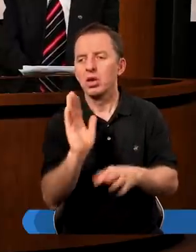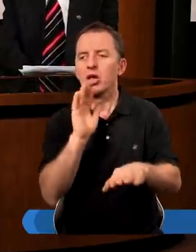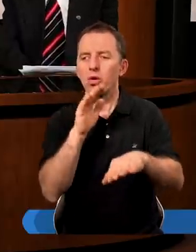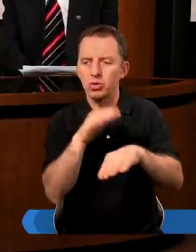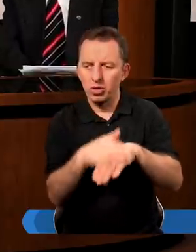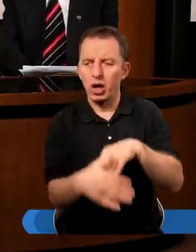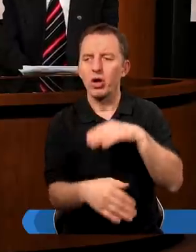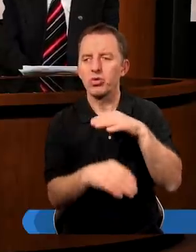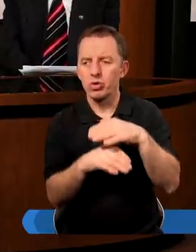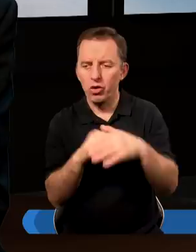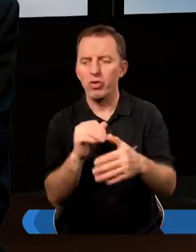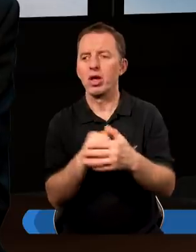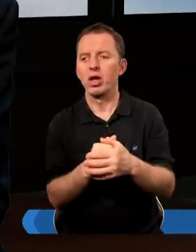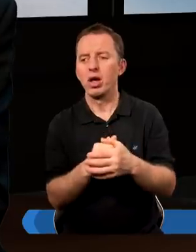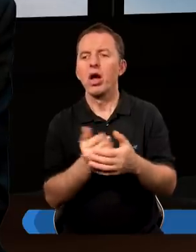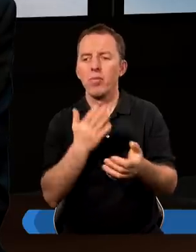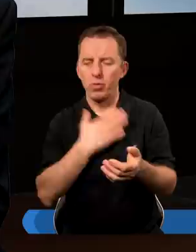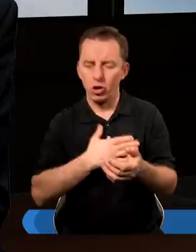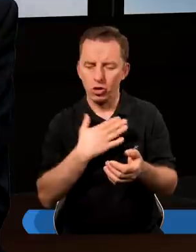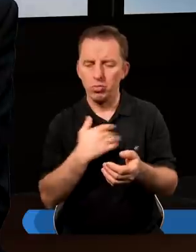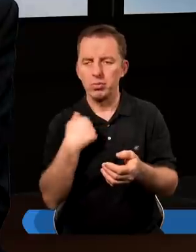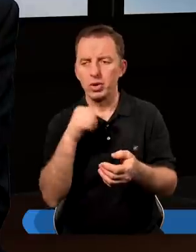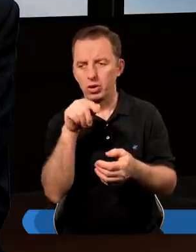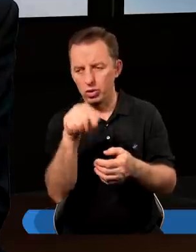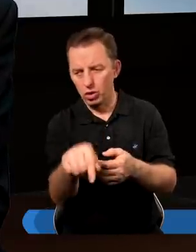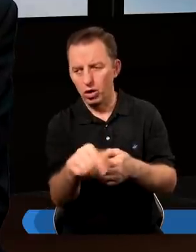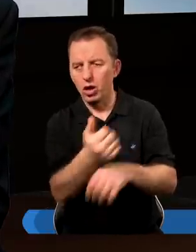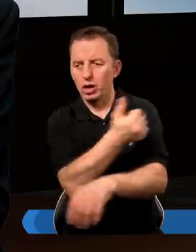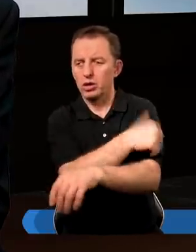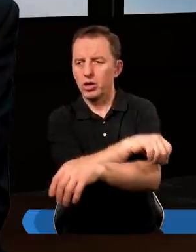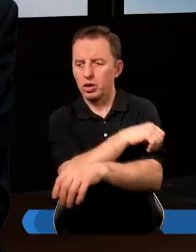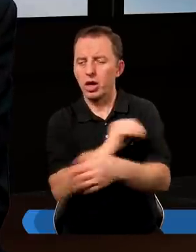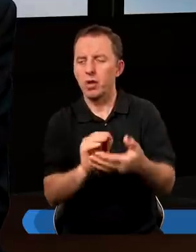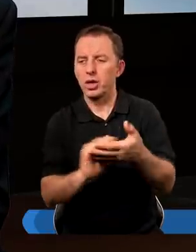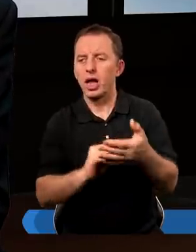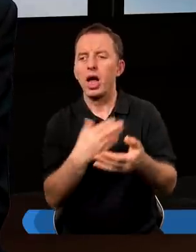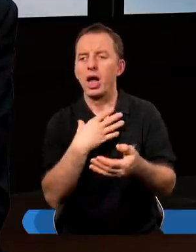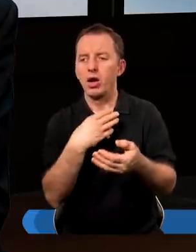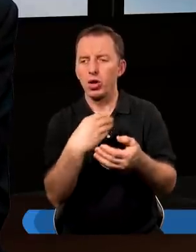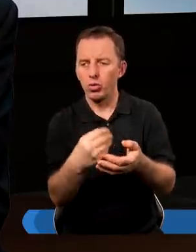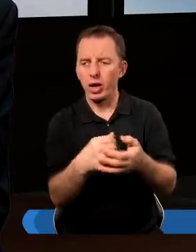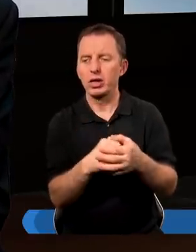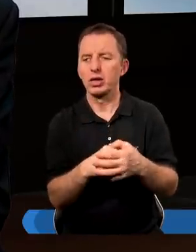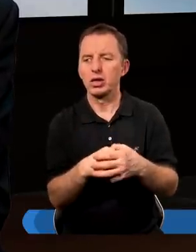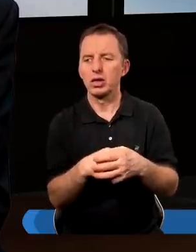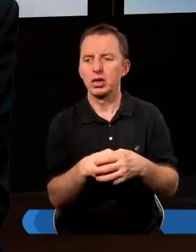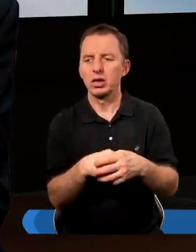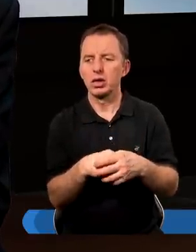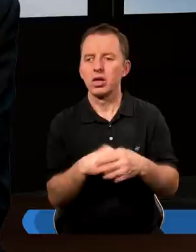to będą szczęśliwi. Podoba mi się, co napisała chrześcijańska pisarka Ellen White.